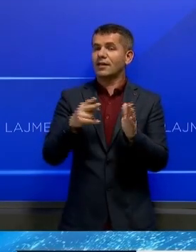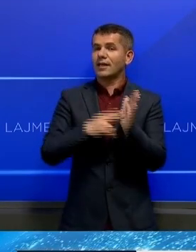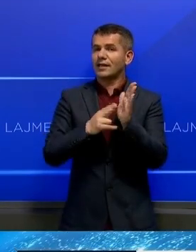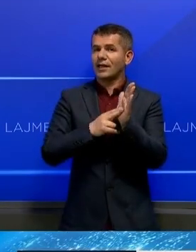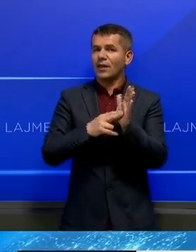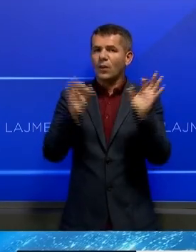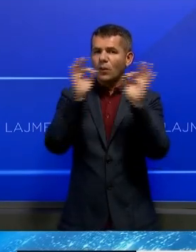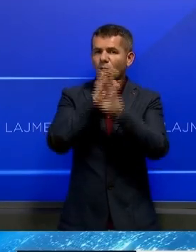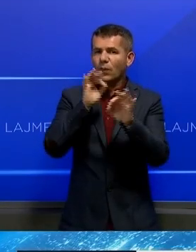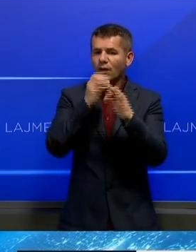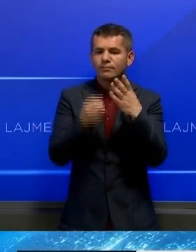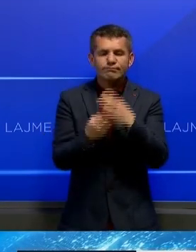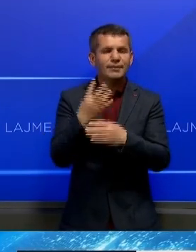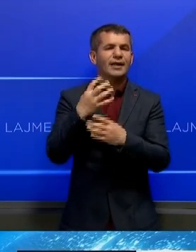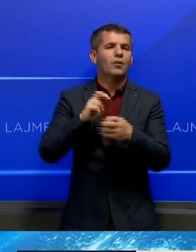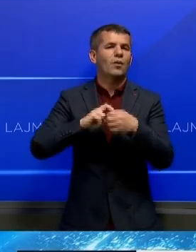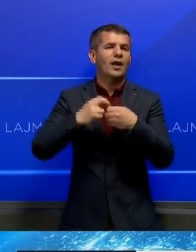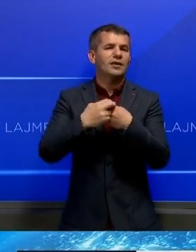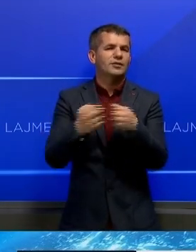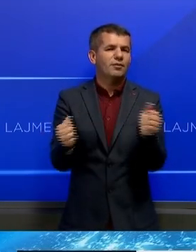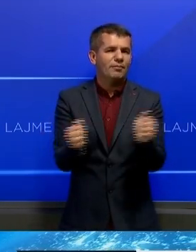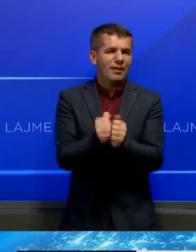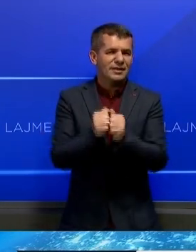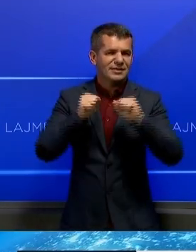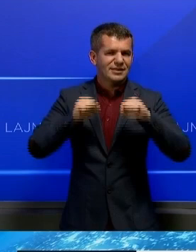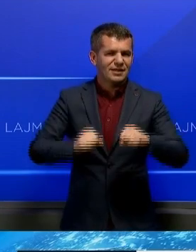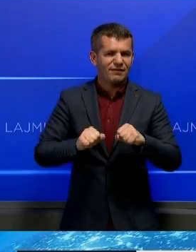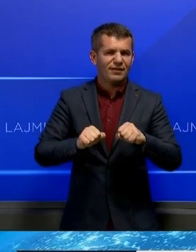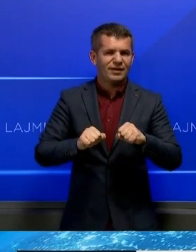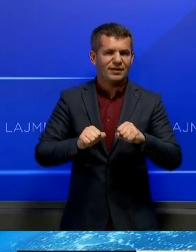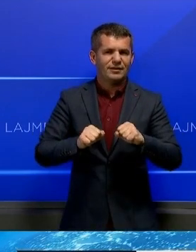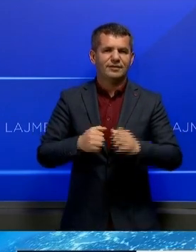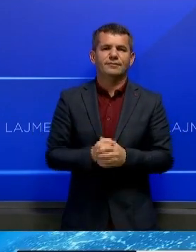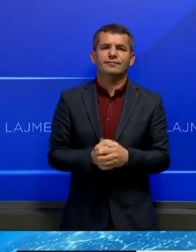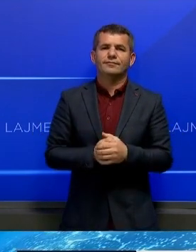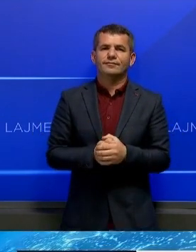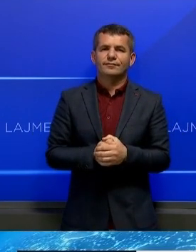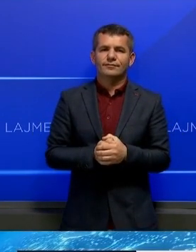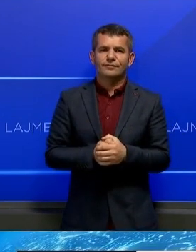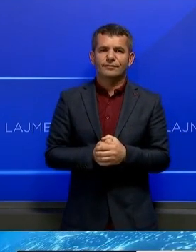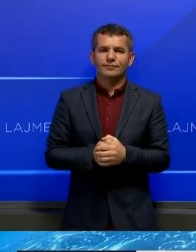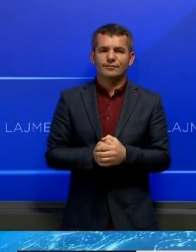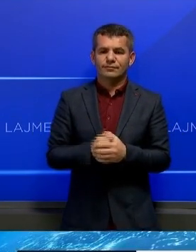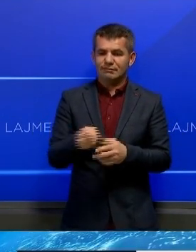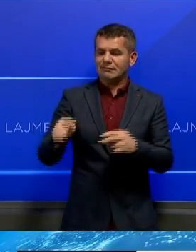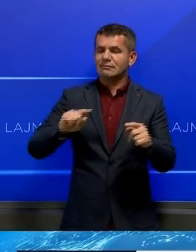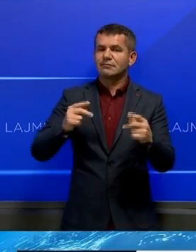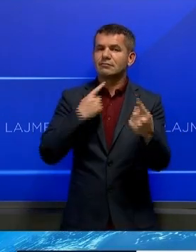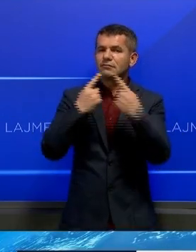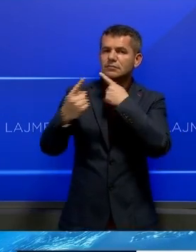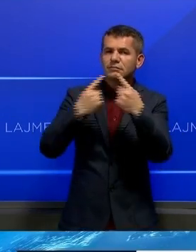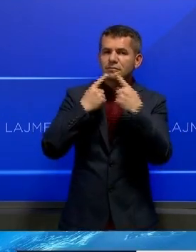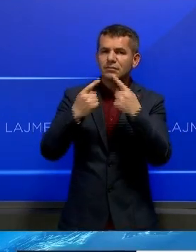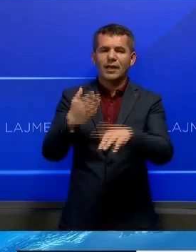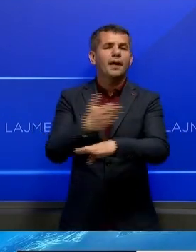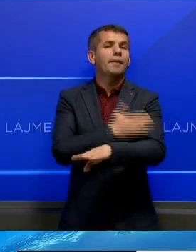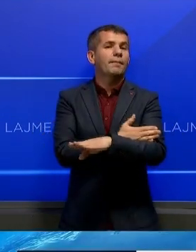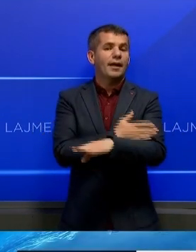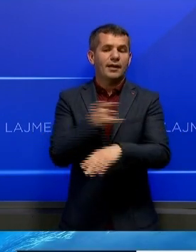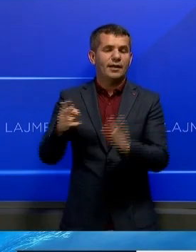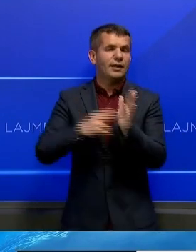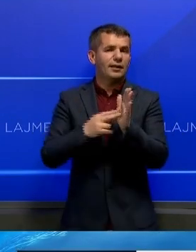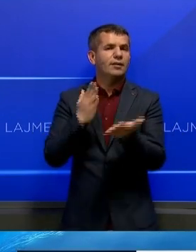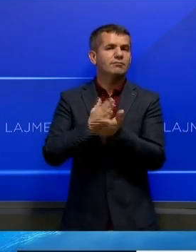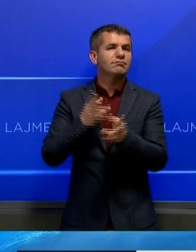nuk mundi të kryon të një koalicion qeverisës me shumicën e knesetit. Gjatë debatit për parabetimit Netanyahu kështë e